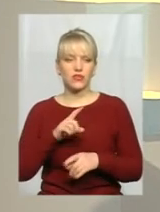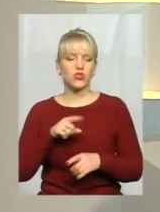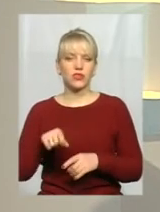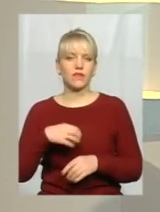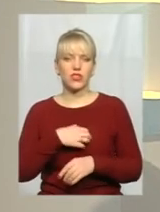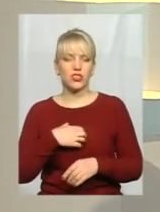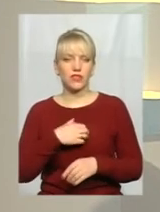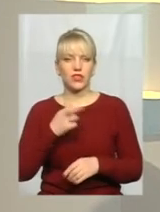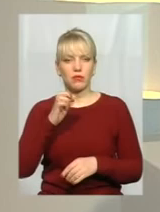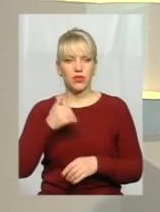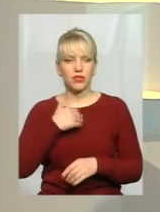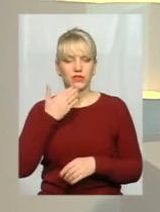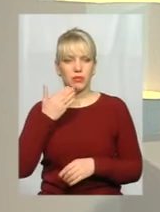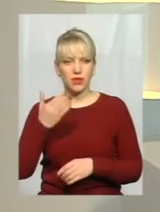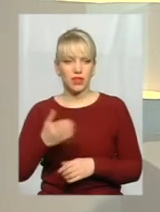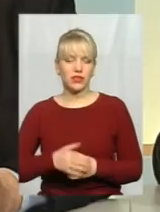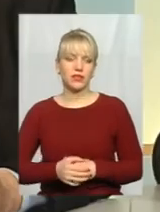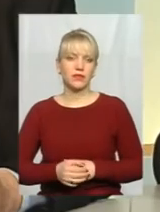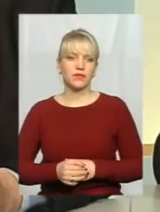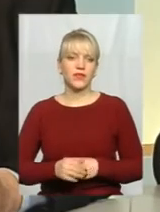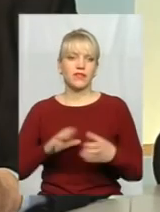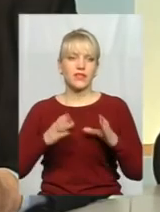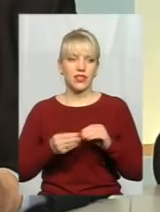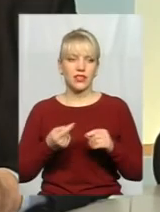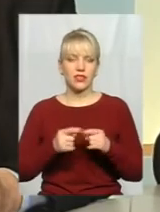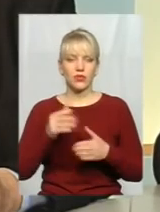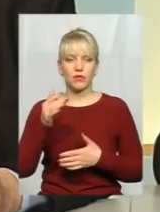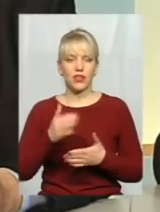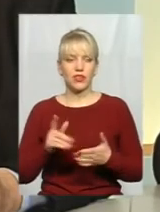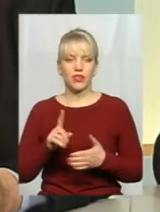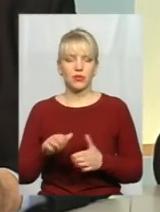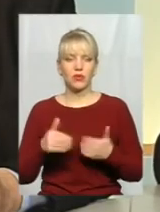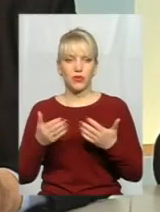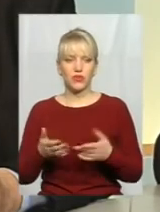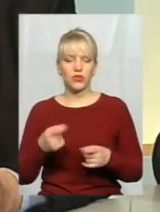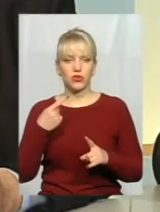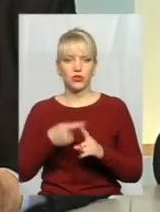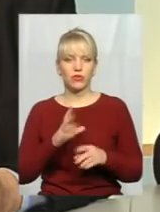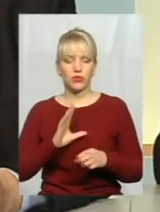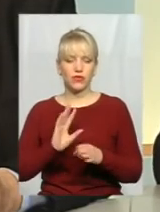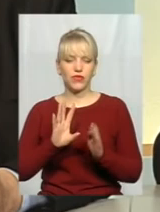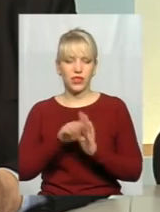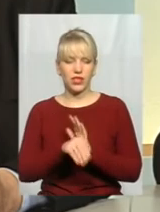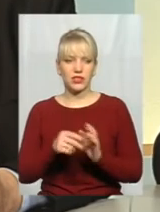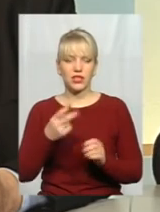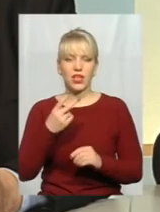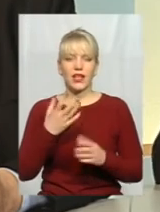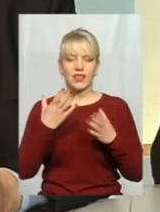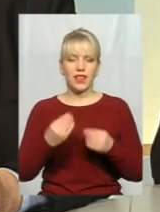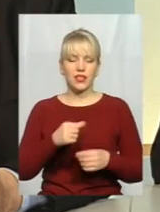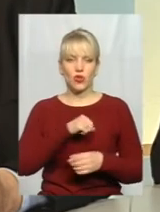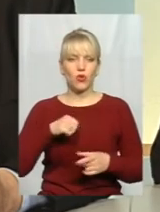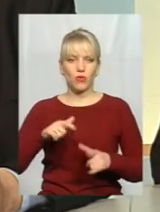наприклад, хотів би задати питання. Взагалі-то, з цього переліку, який пропонувався, додатково було внесено ще два. Це День добровольця